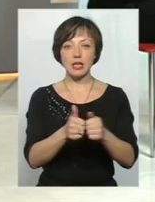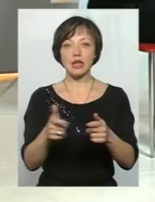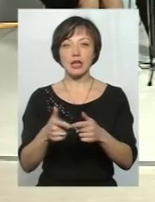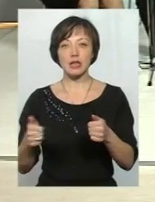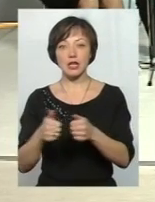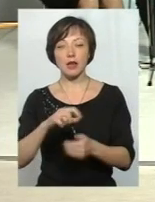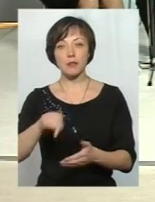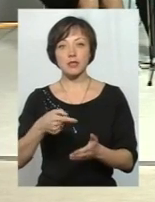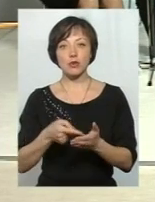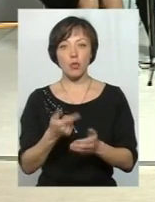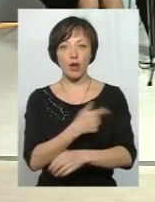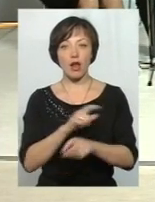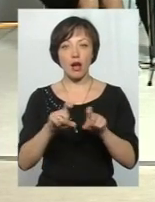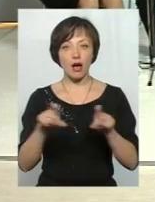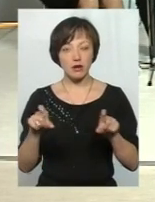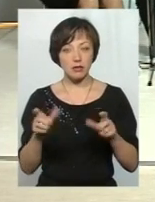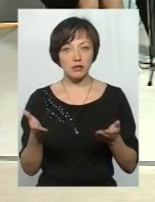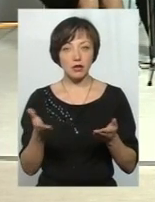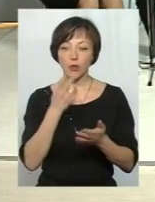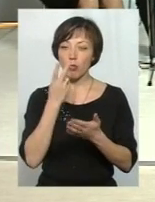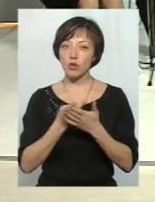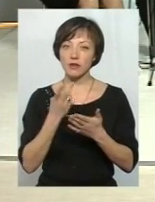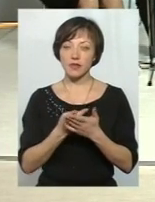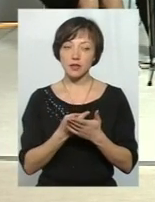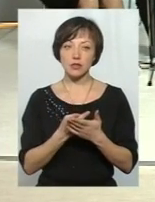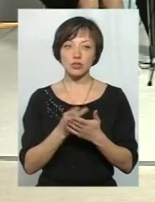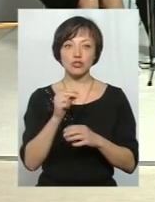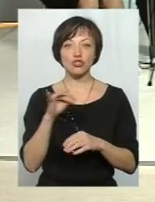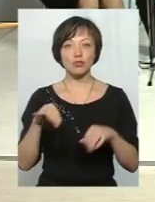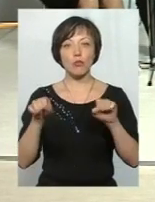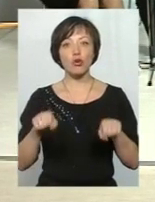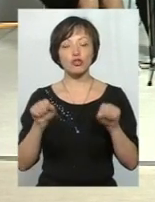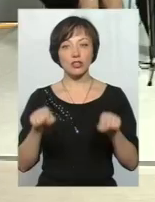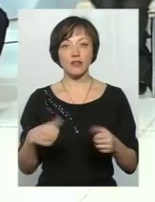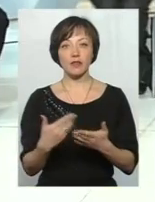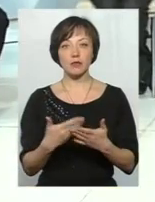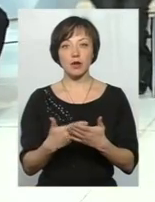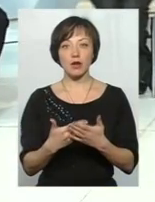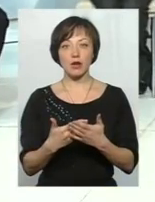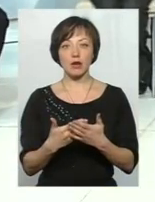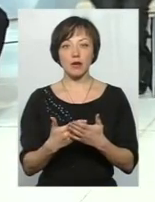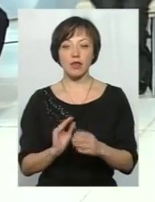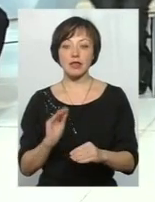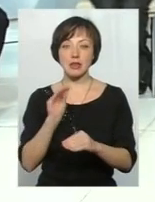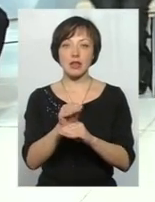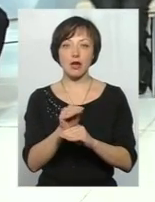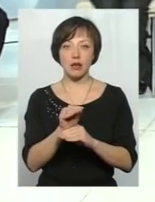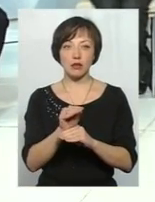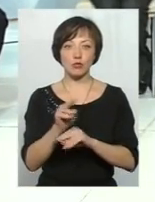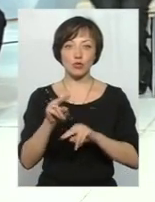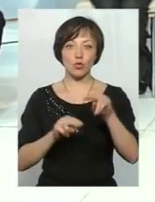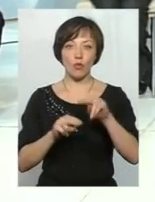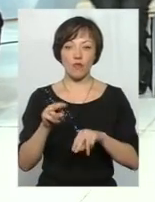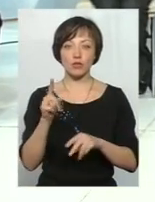міської лікарні, подивитися, чи можлива, скажімо, надбудова над тим